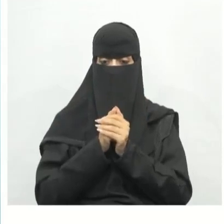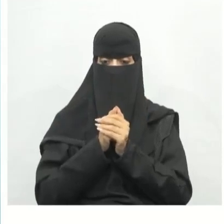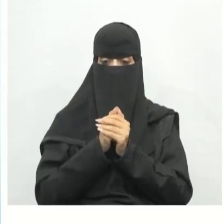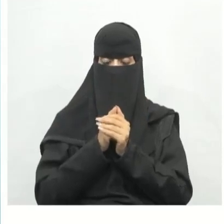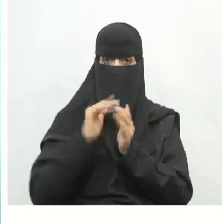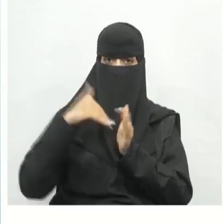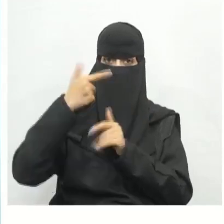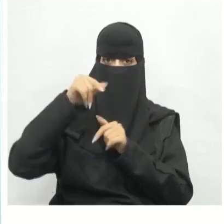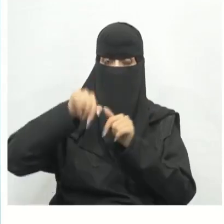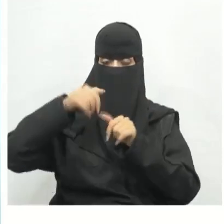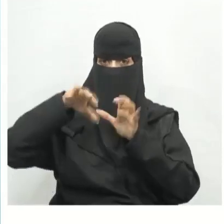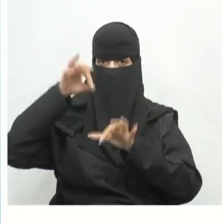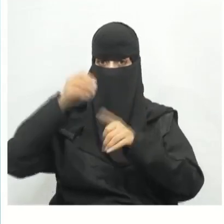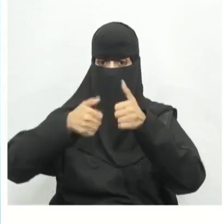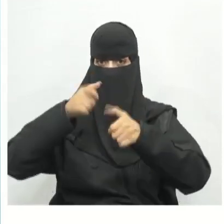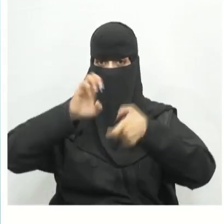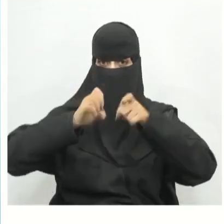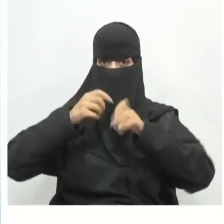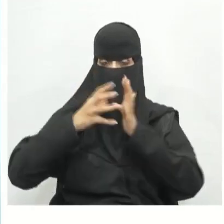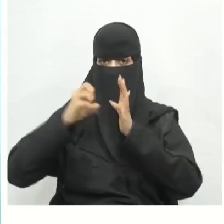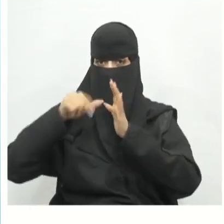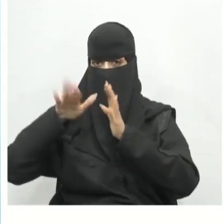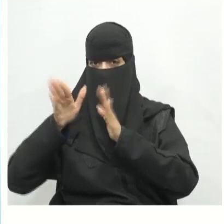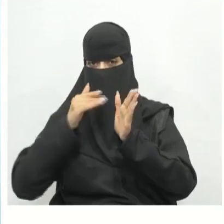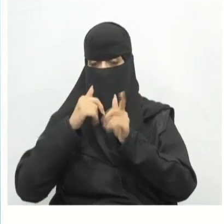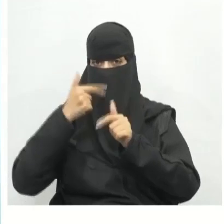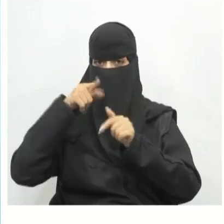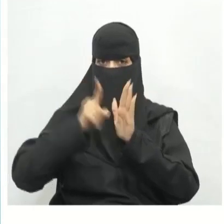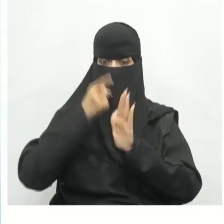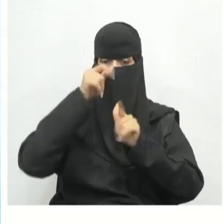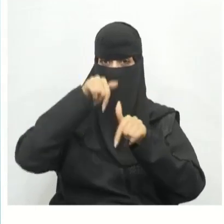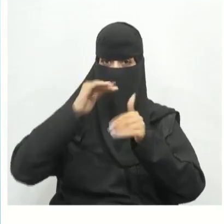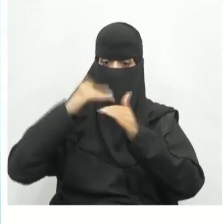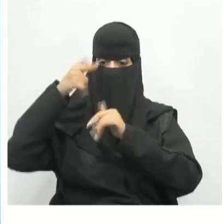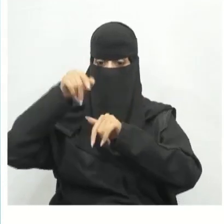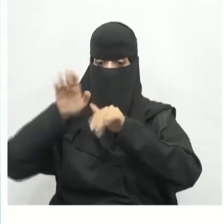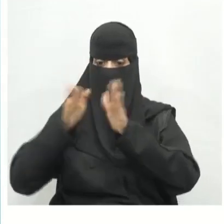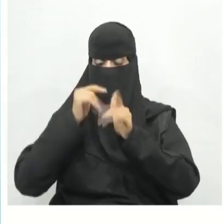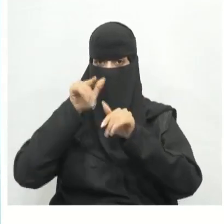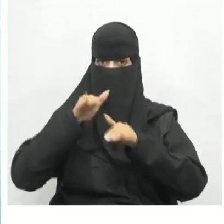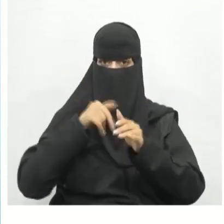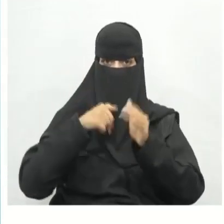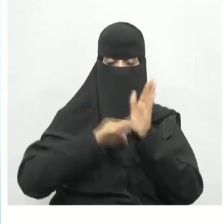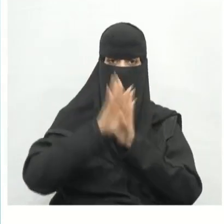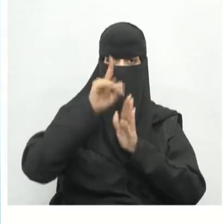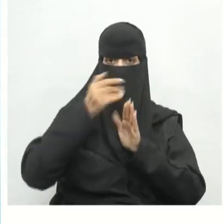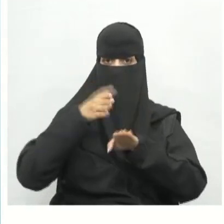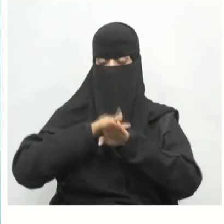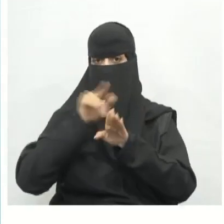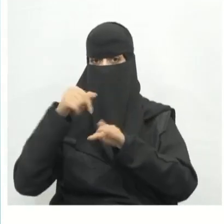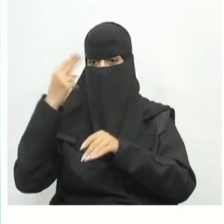والقيام بذلك إنشاء مصميم مكونا أو نموذجا أوليا للمنتج ثم اختباره وإجراء التحسينات على